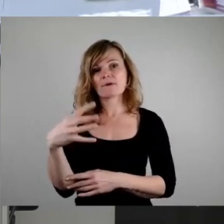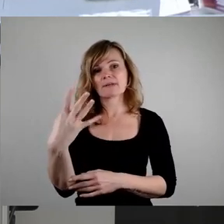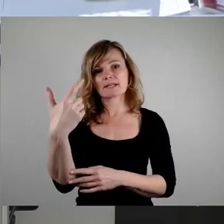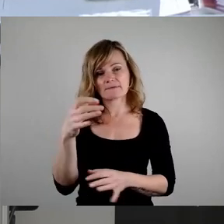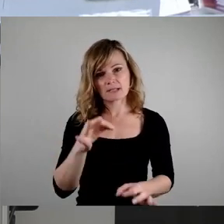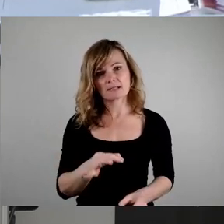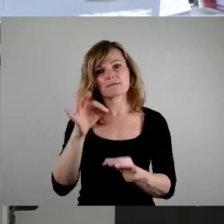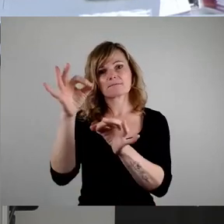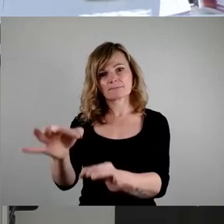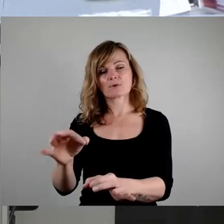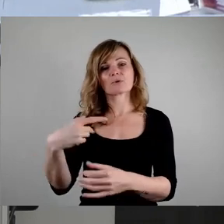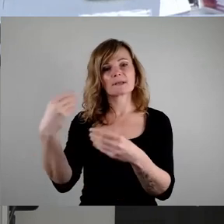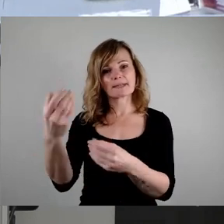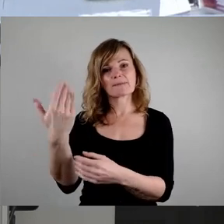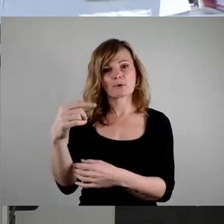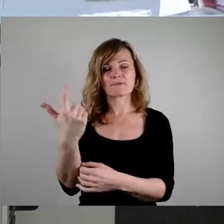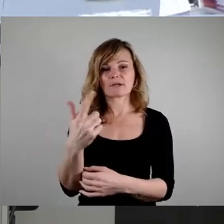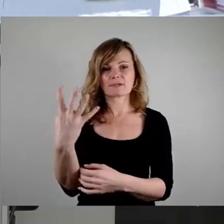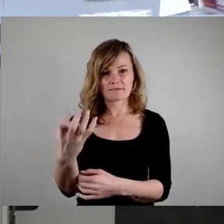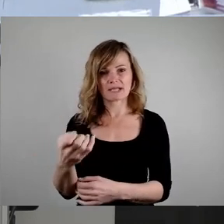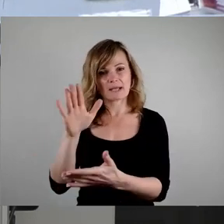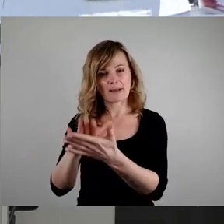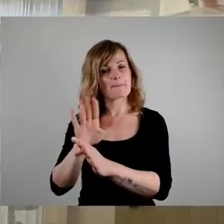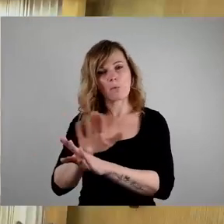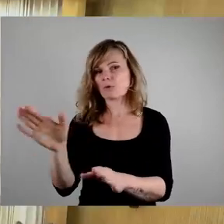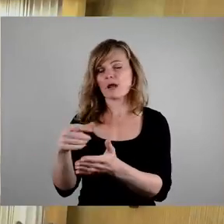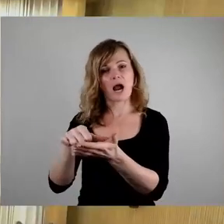unangetastet bleiben. Ich bitte um Ihre Unterstützung. Vielen Dank.